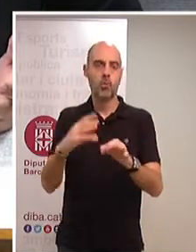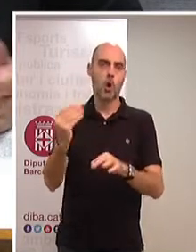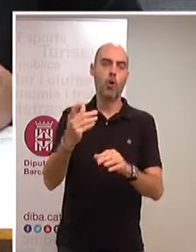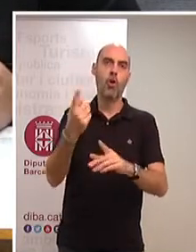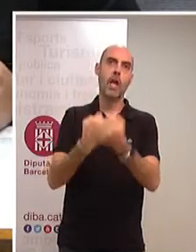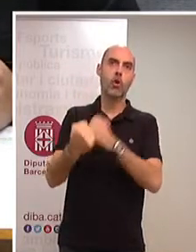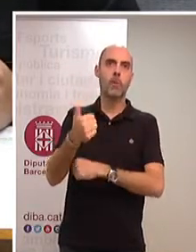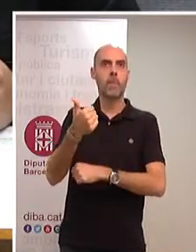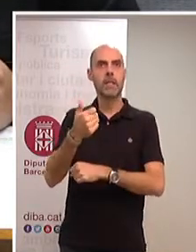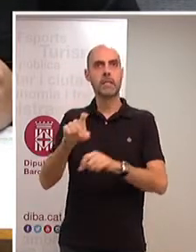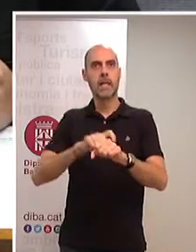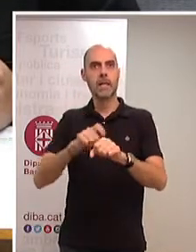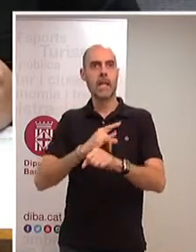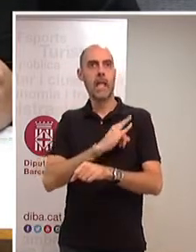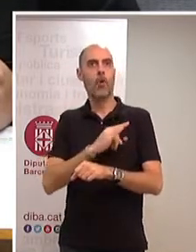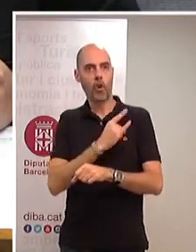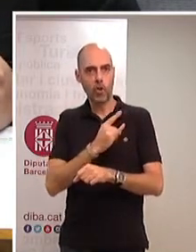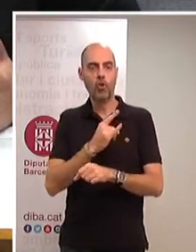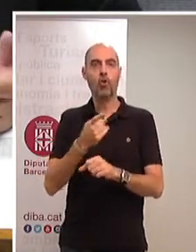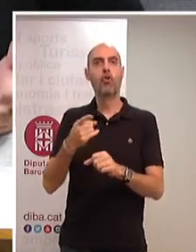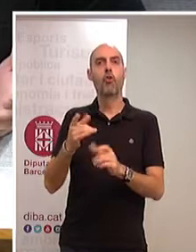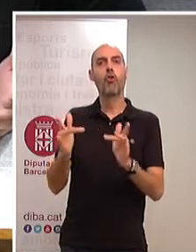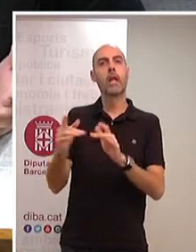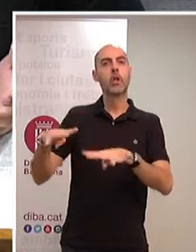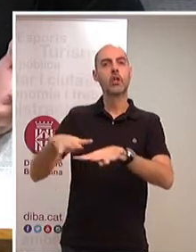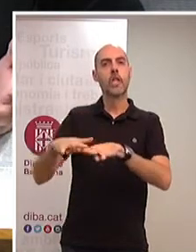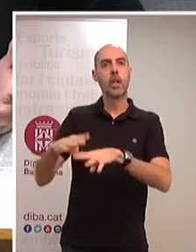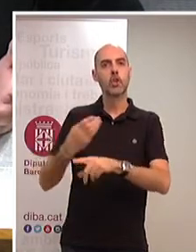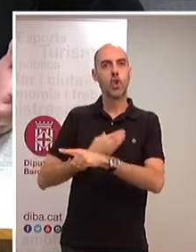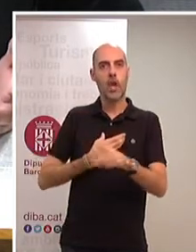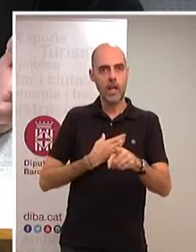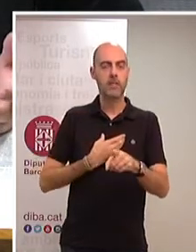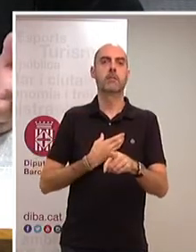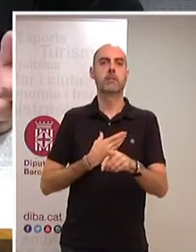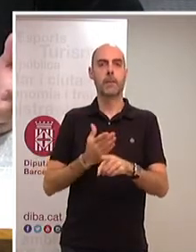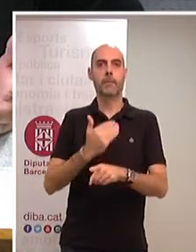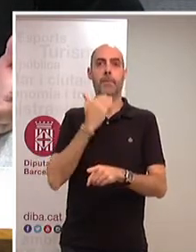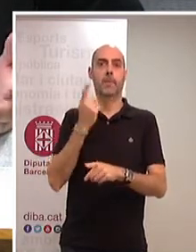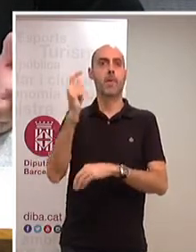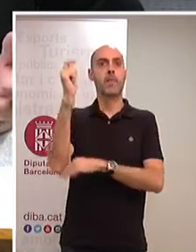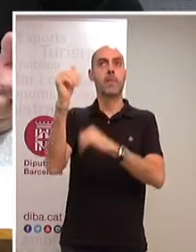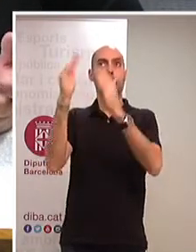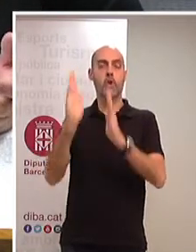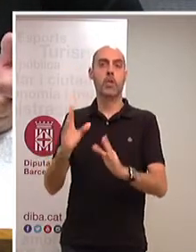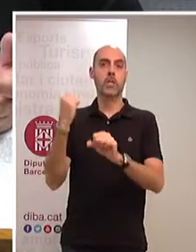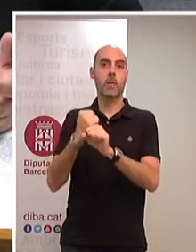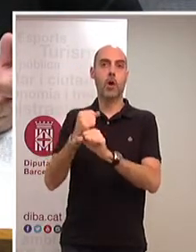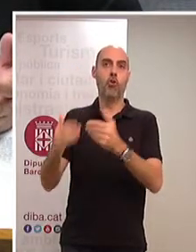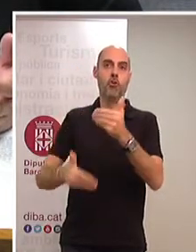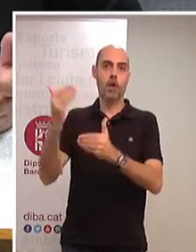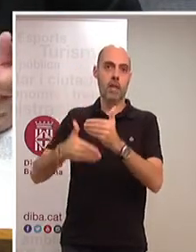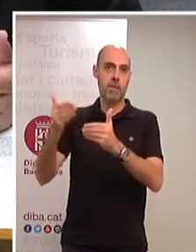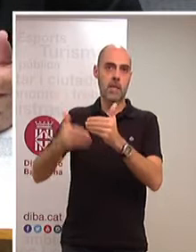verda, una mica més vinculada als teixits locals. Sabem que les possibilitats que té la diputació són les que són i que les